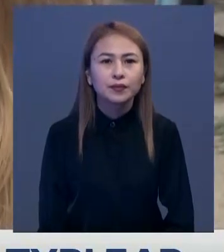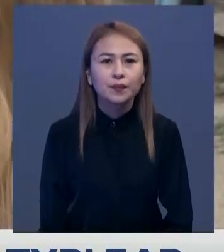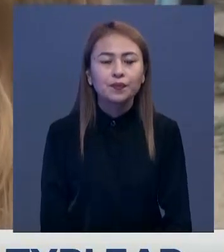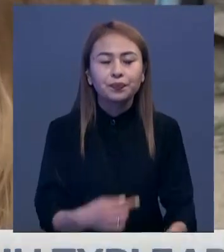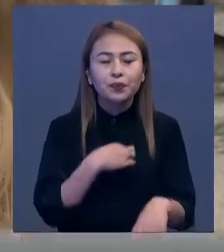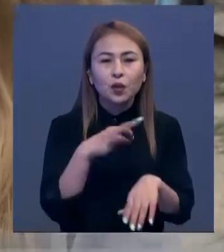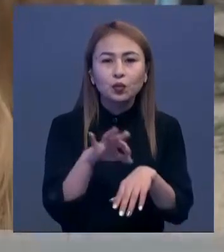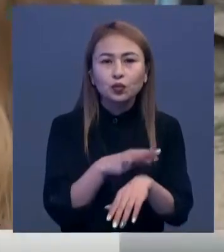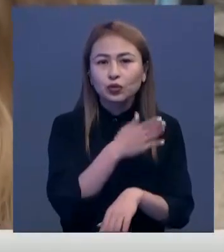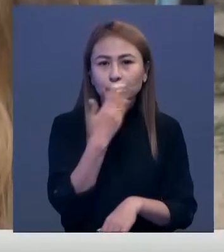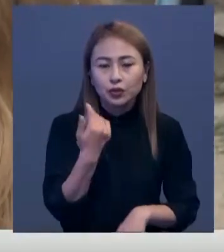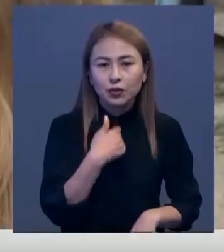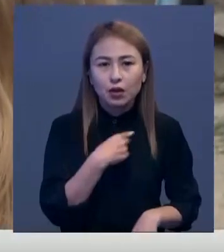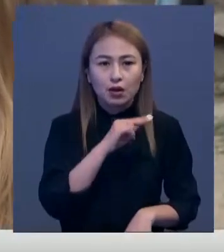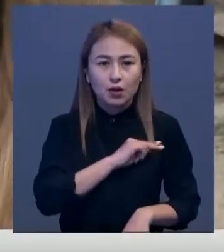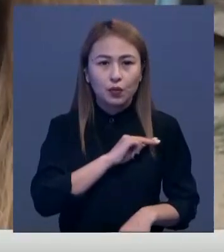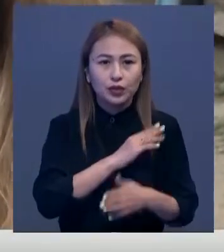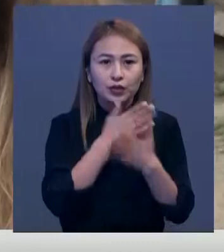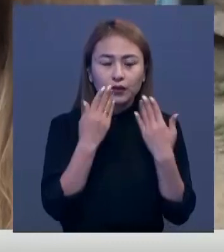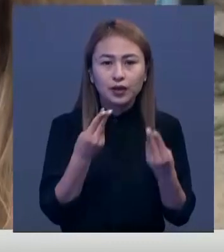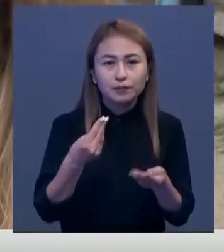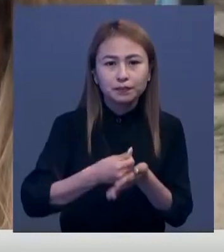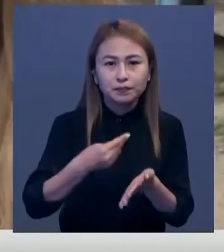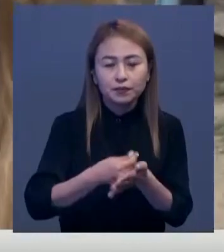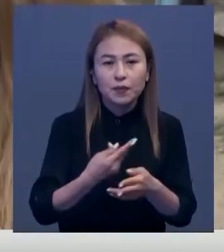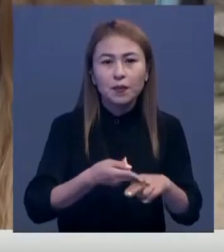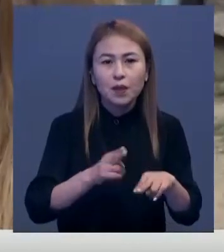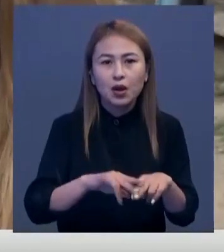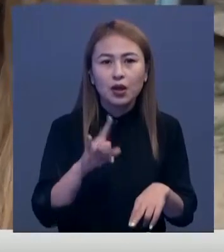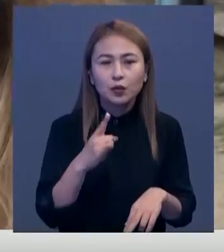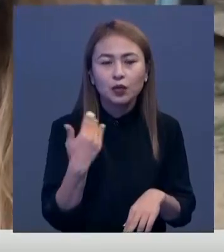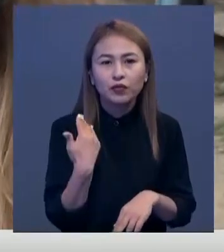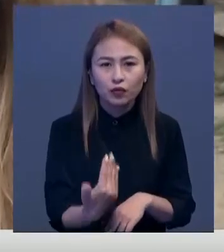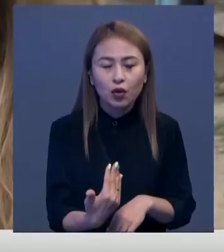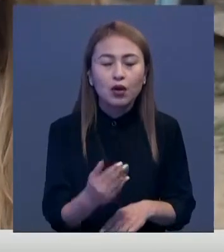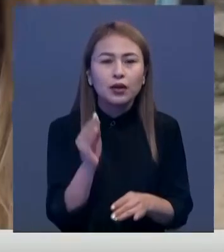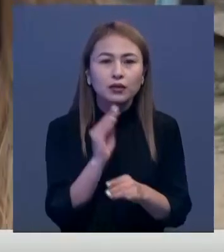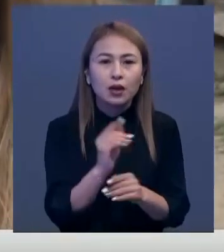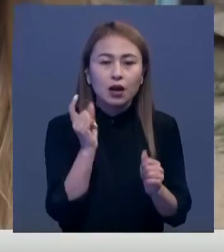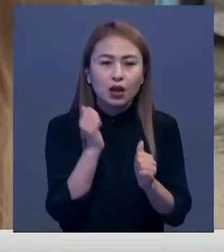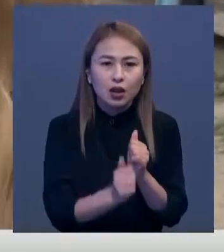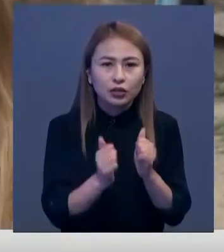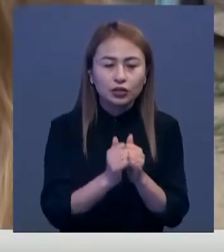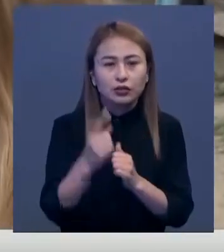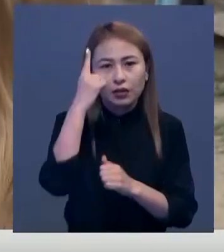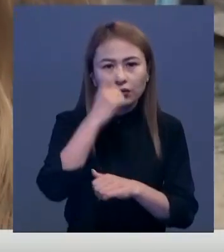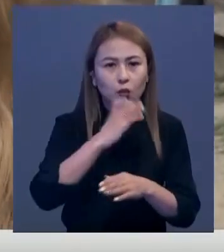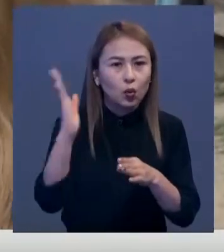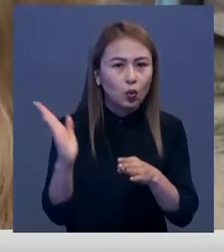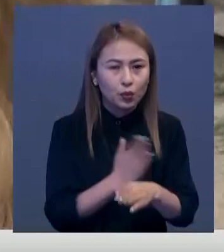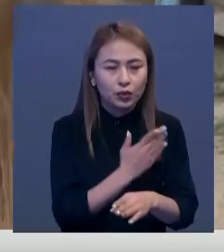Қүйелім жоқ, өзім жұмыс демеймін. Күшкентай баламды ғарап үйді отырмын. Жалдамалы пәтерден күнді шығарамызды бейсімізді шығарады.